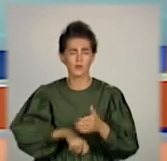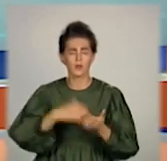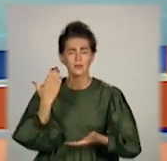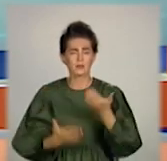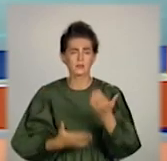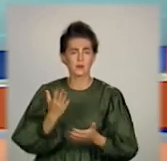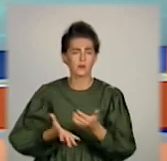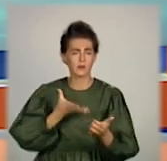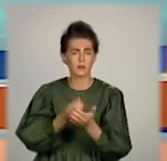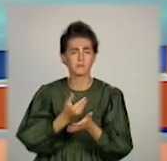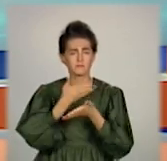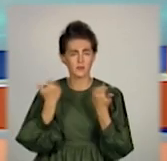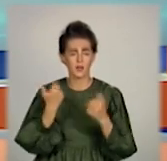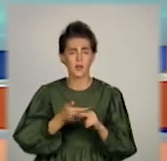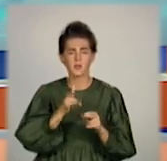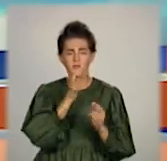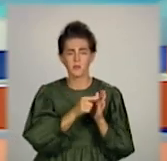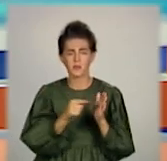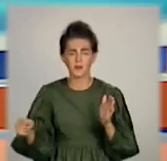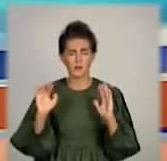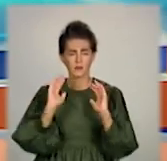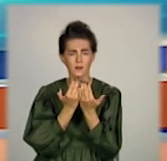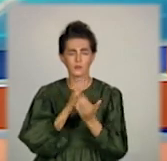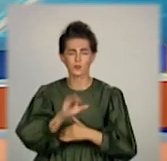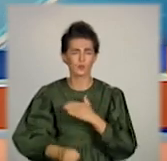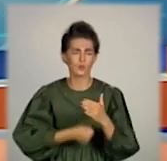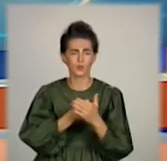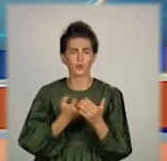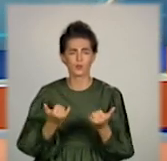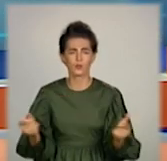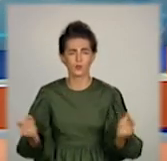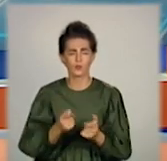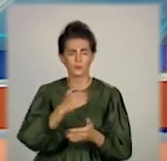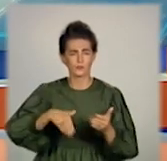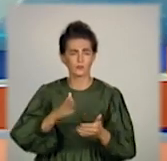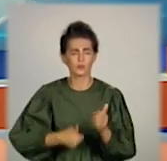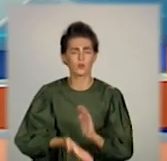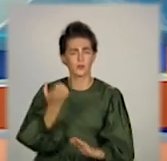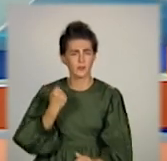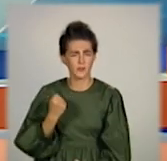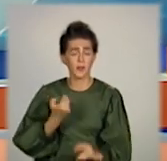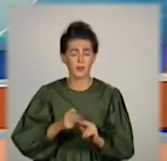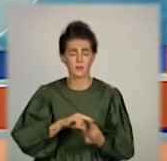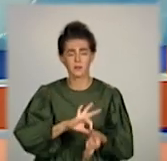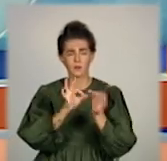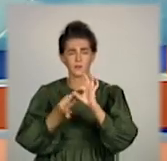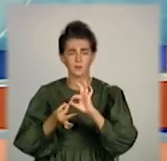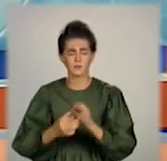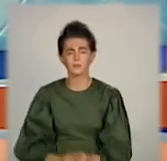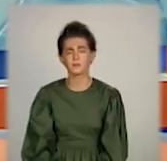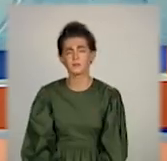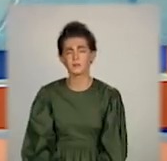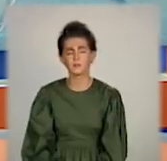закомірне. Мораторій діяв під час карантину і нині усі обмеження зняли. Тему продовжить Марія Сергєєва.